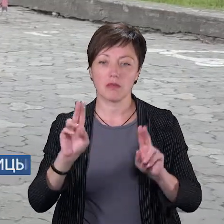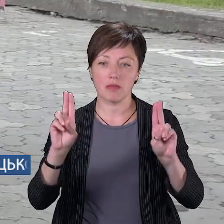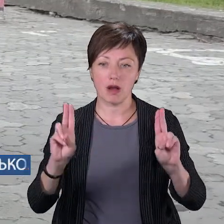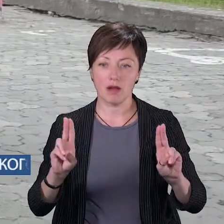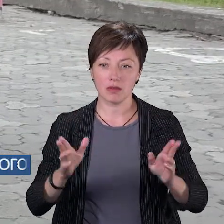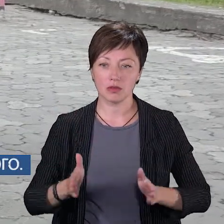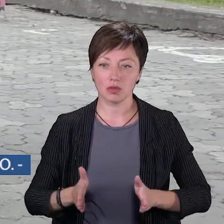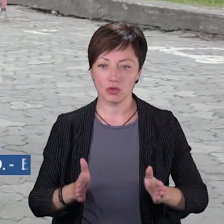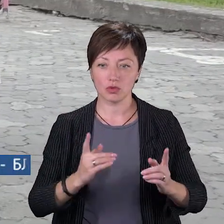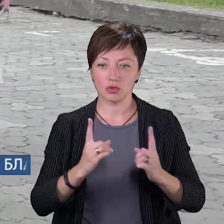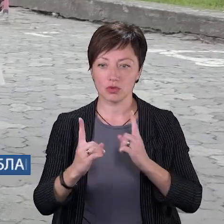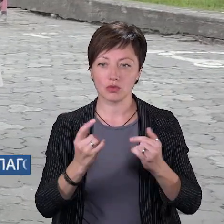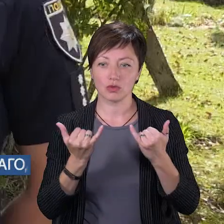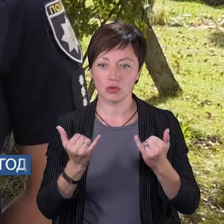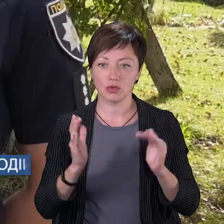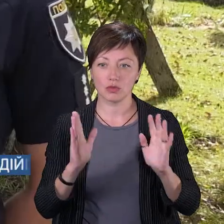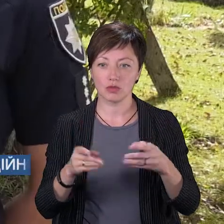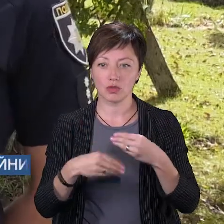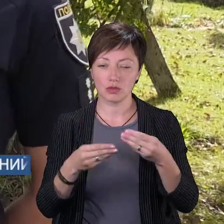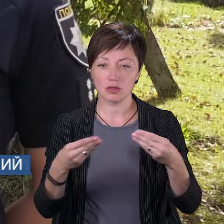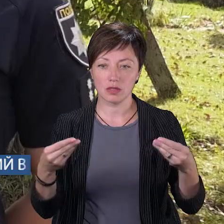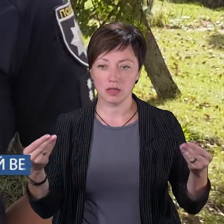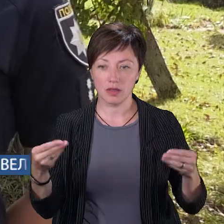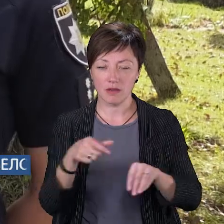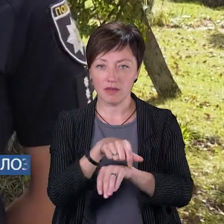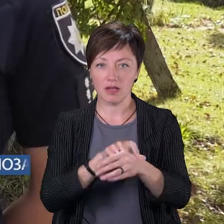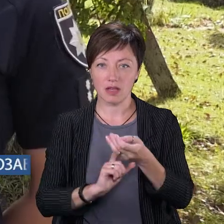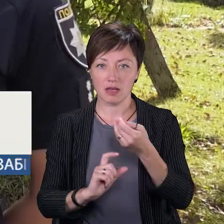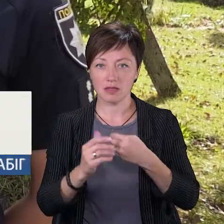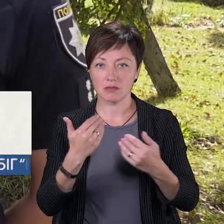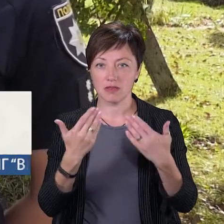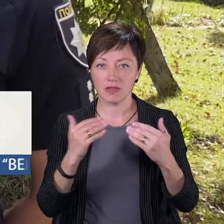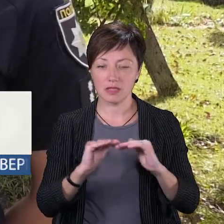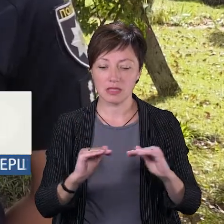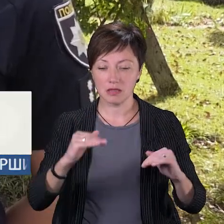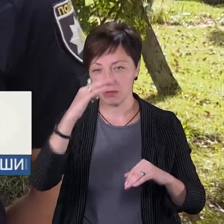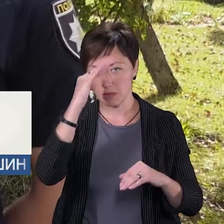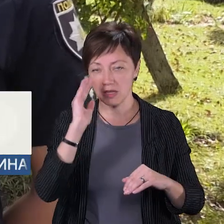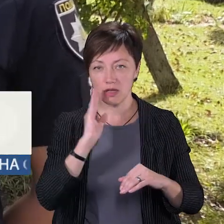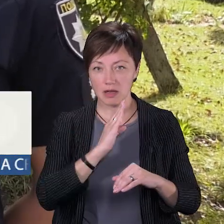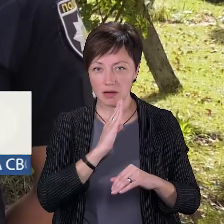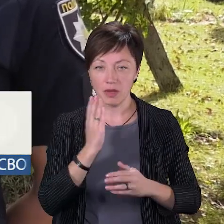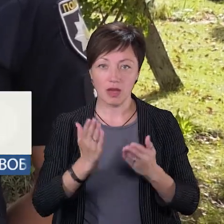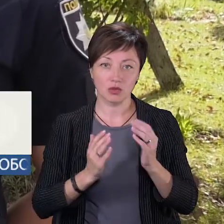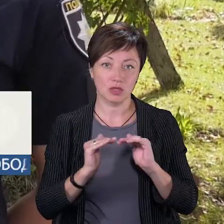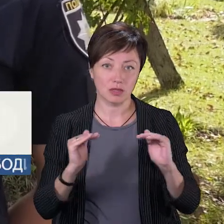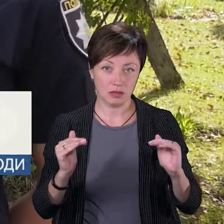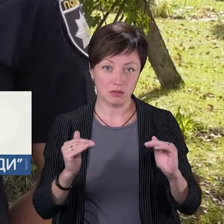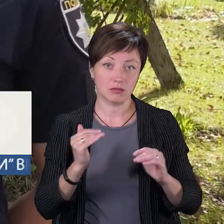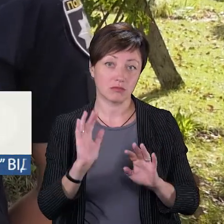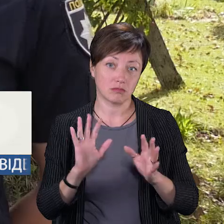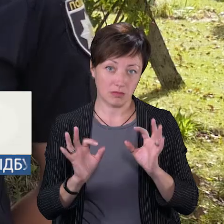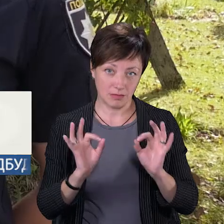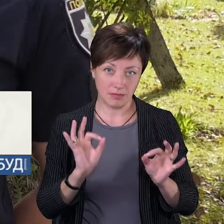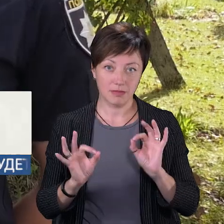дорожнього руху. Сьогодні ми будемо роздавати флікери і спілкуватися і з дітками, і з батьками. Тому що, якщо дітки у нас ще більш